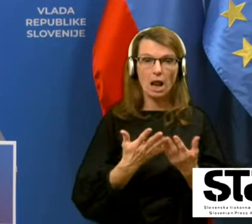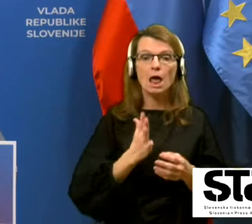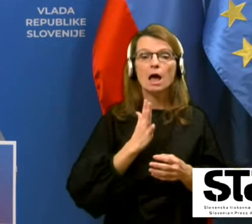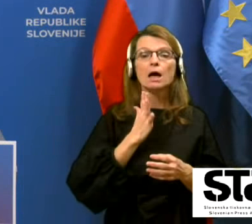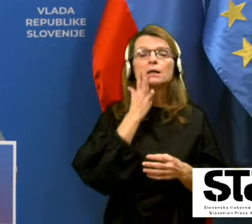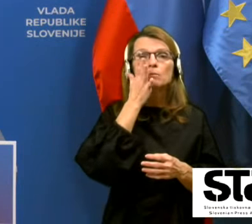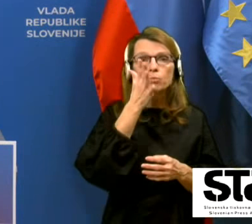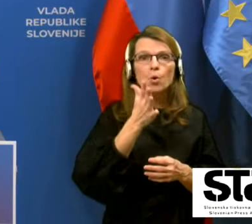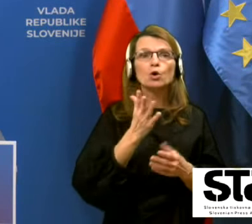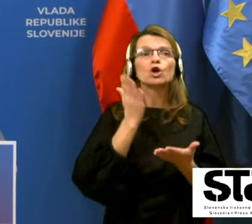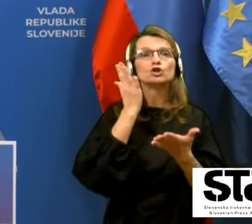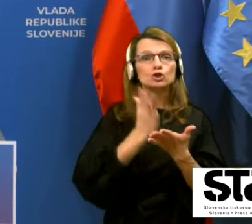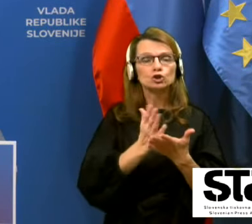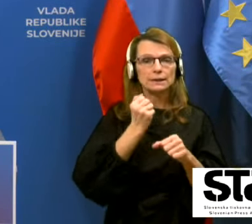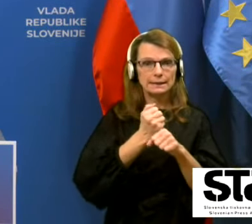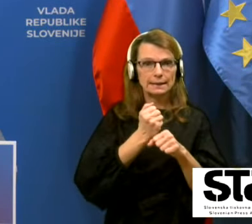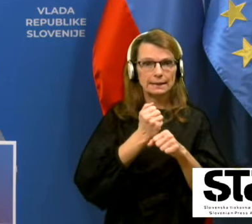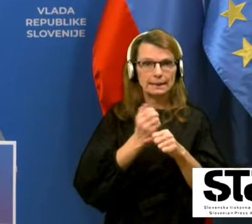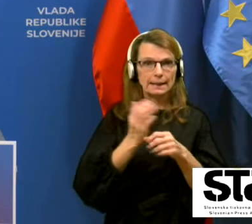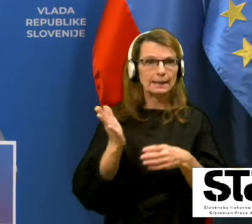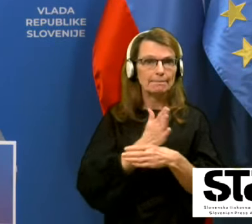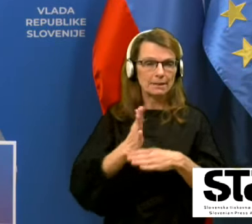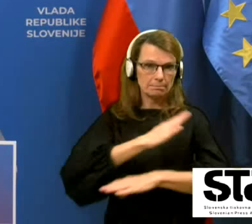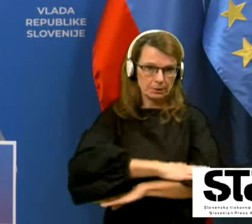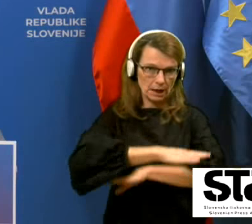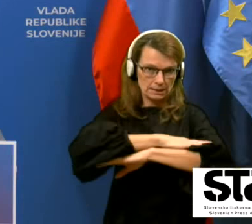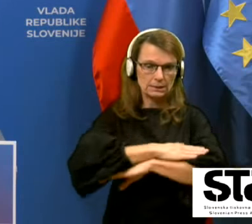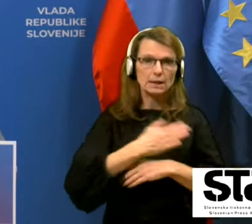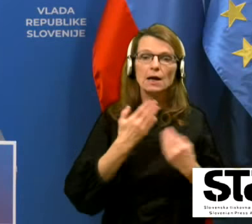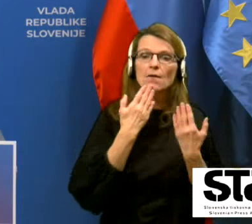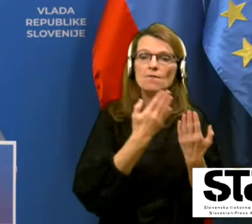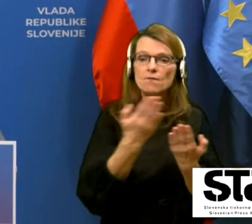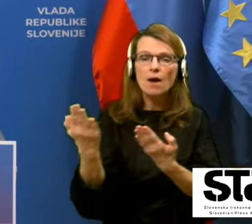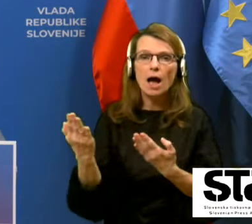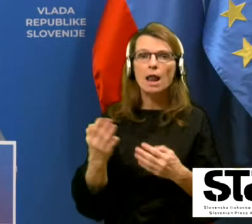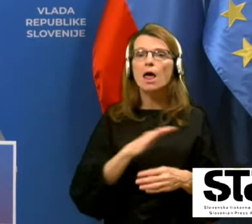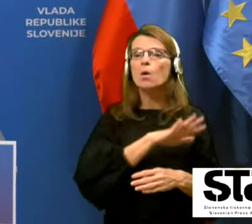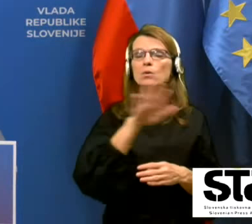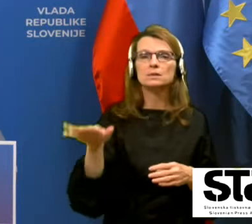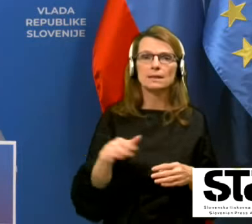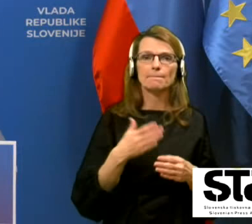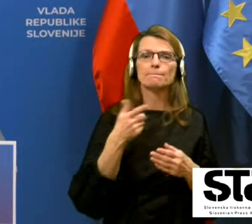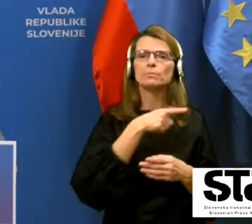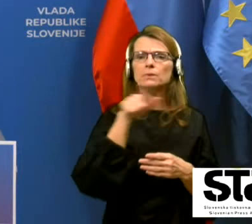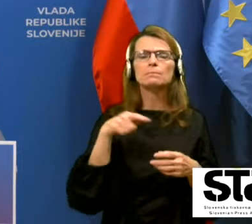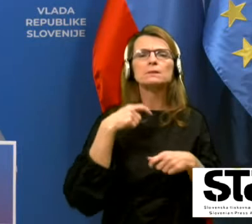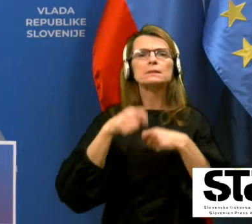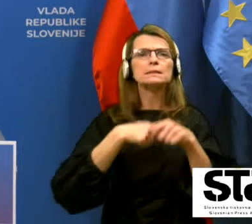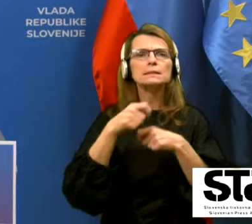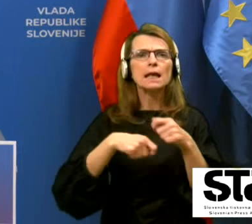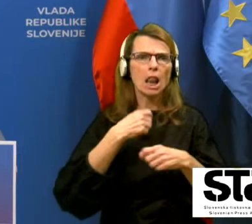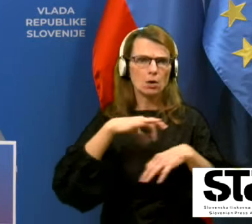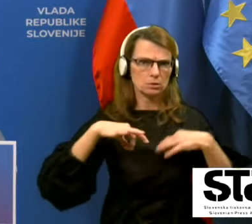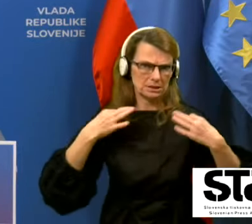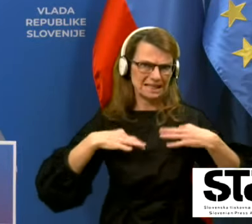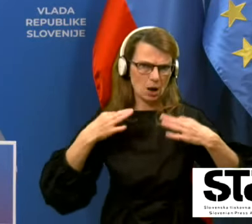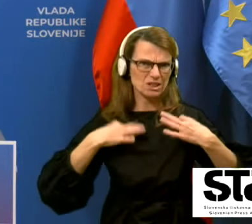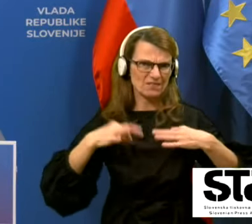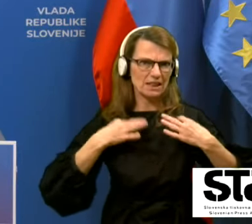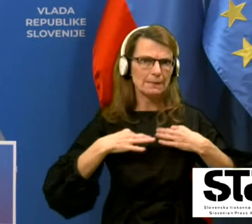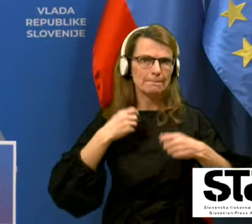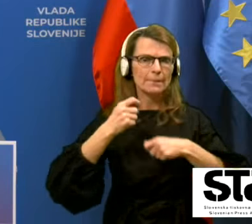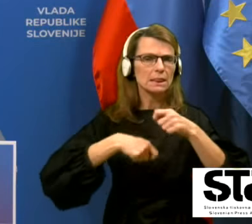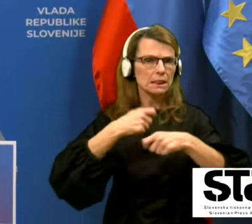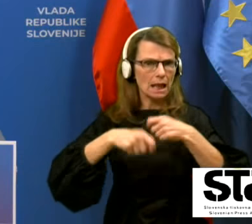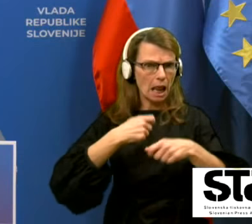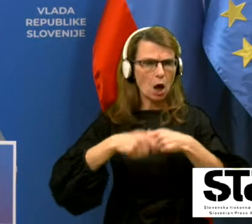in sodelali med prazniki in še naprej. Zahvala vstrem zdravstvenim delavcom in sodelavcom. dajmo reči,